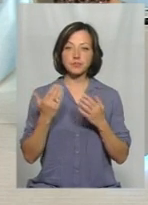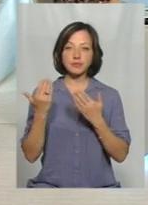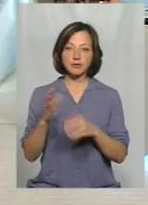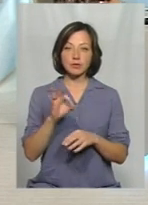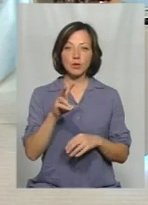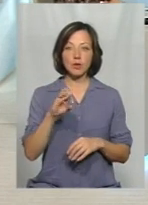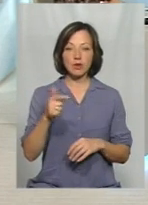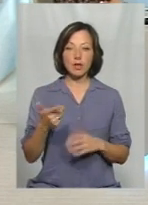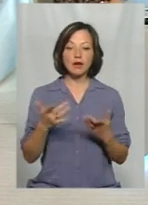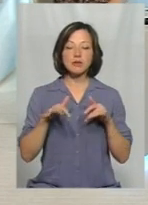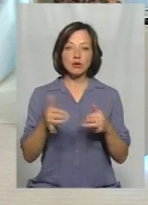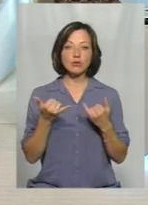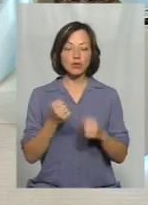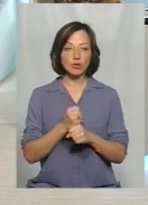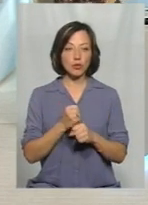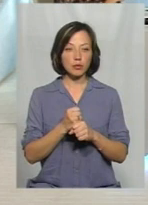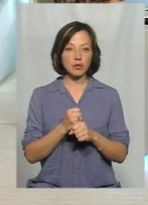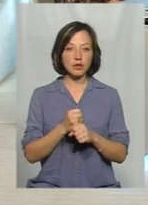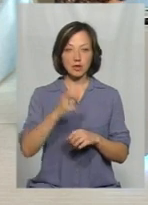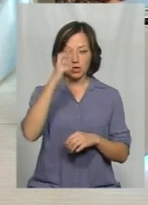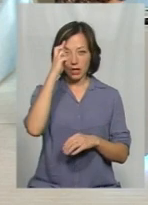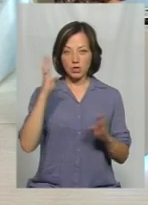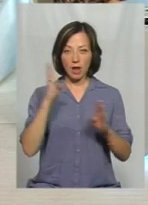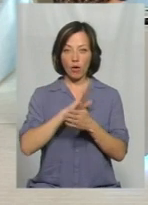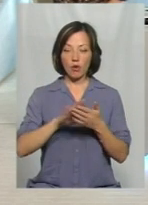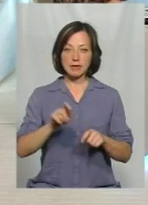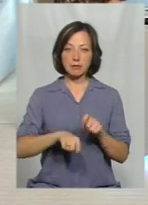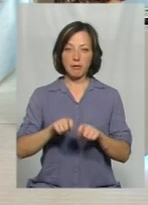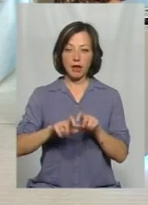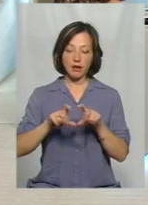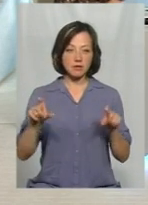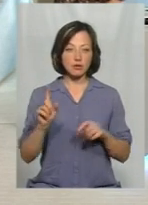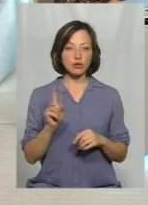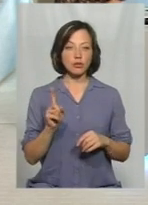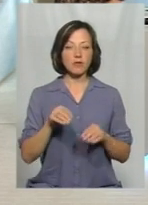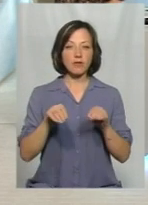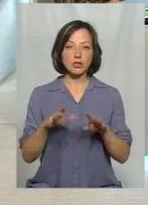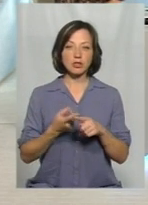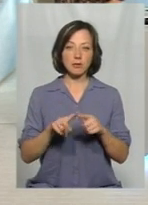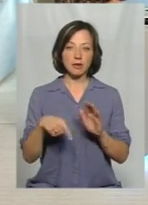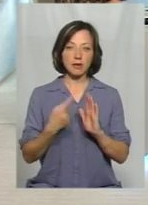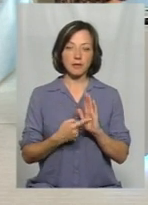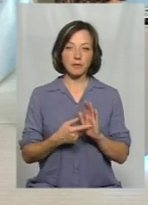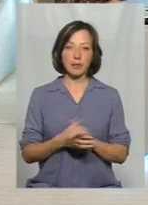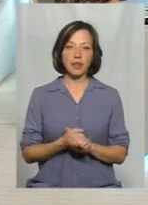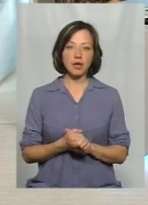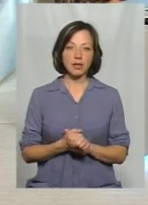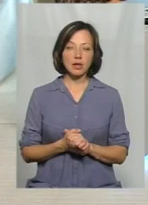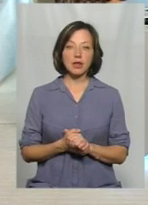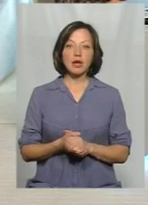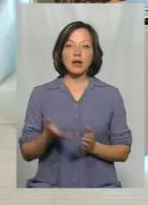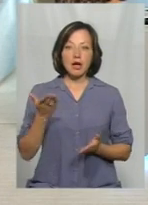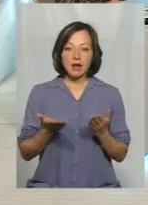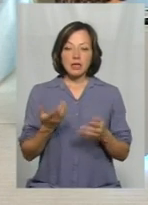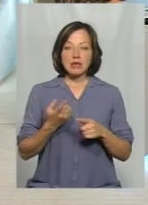які заходи сьогодні робить Держекоінспекція для того, аби вирішити питання? Якраз ці питання, які